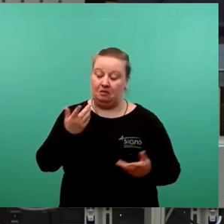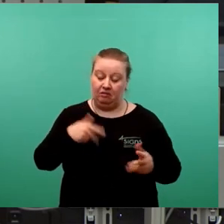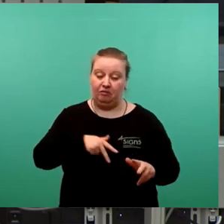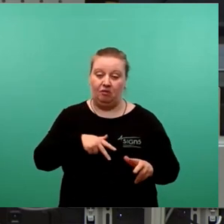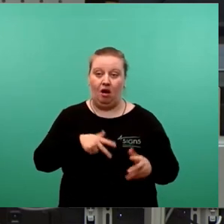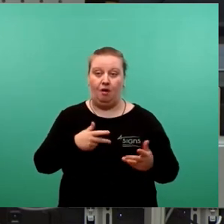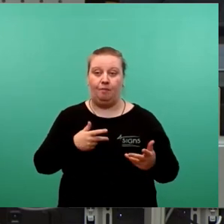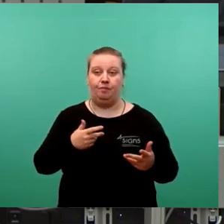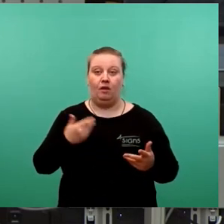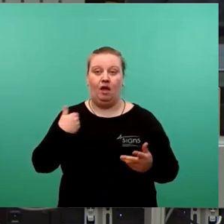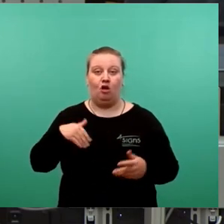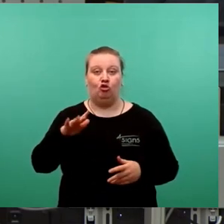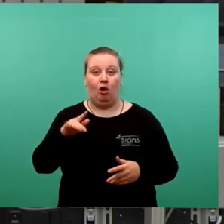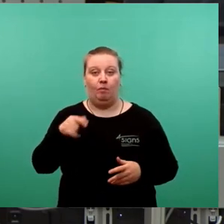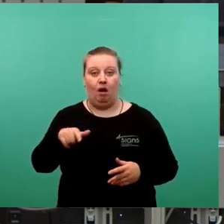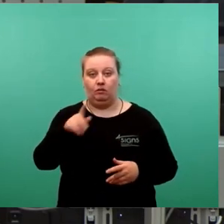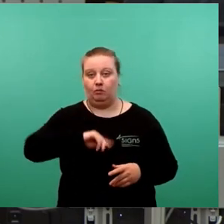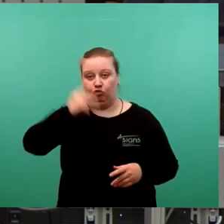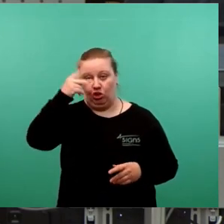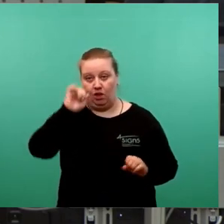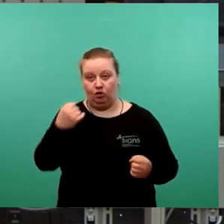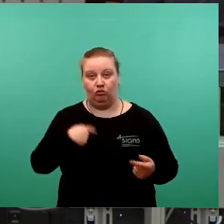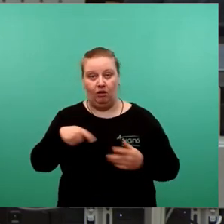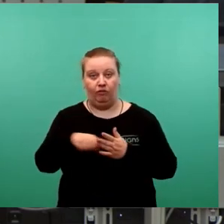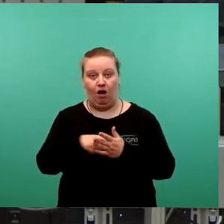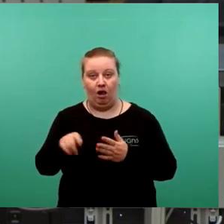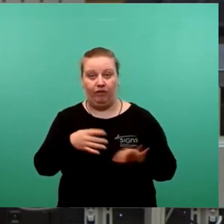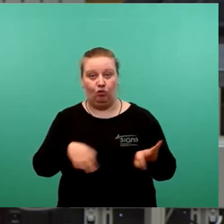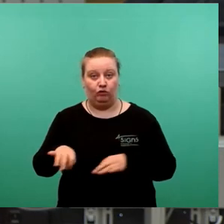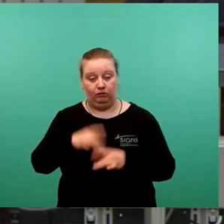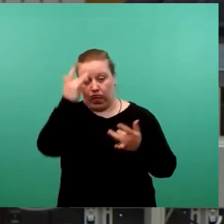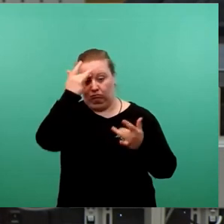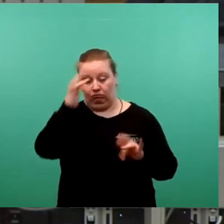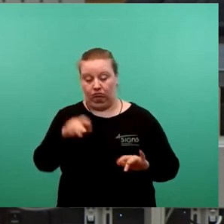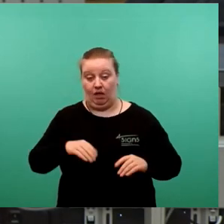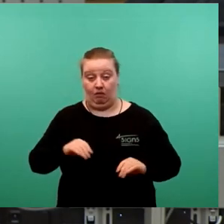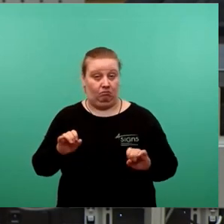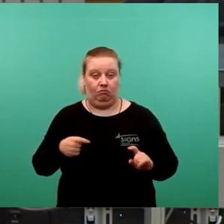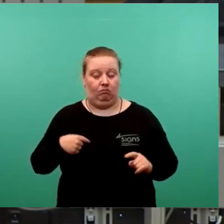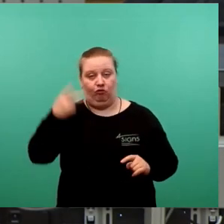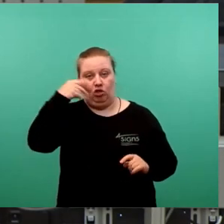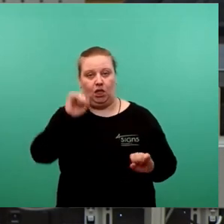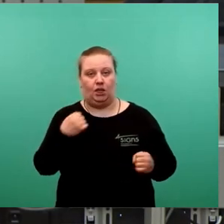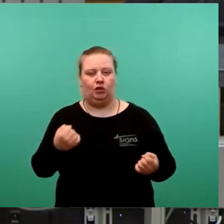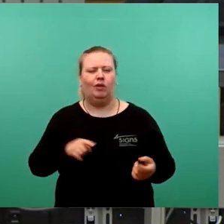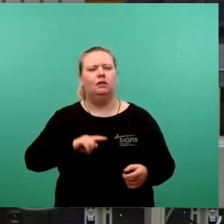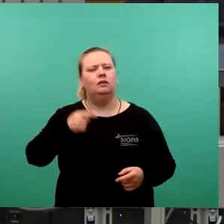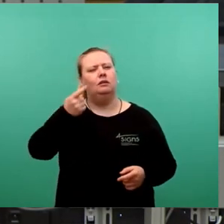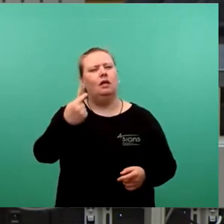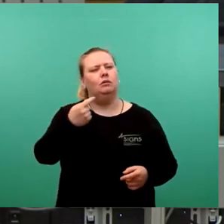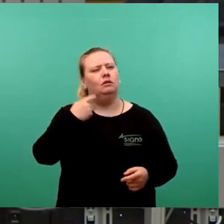Herrn Schollbach nicht verstehen, wenn Sie diese Wahl, wenn die durchgeht, Ihr Einverständnis erklären. Weil ich kann mich erinnern, dass Sie